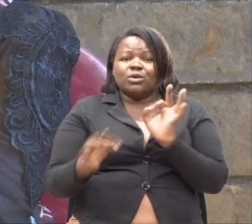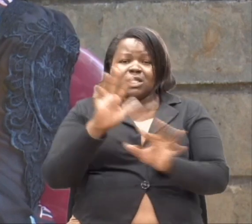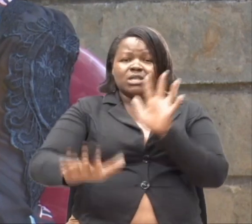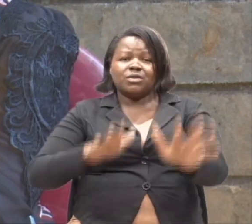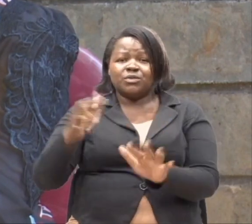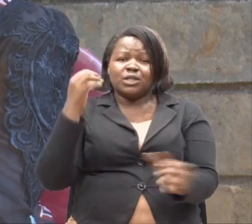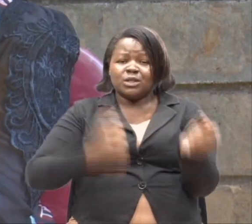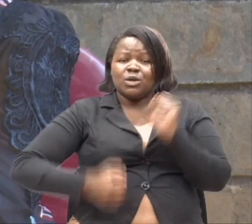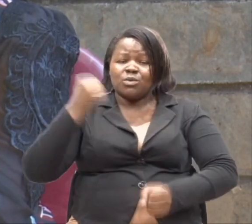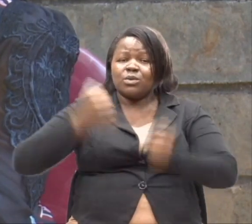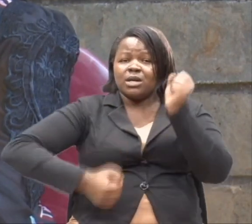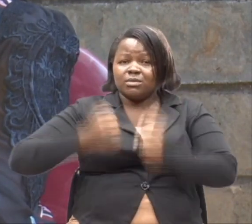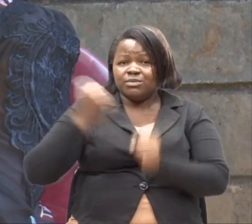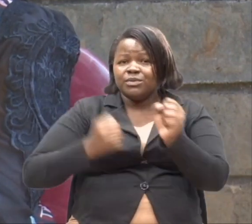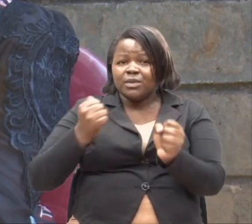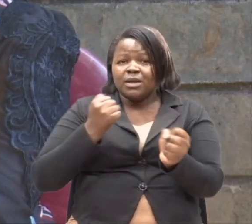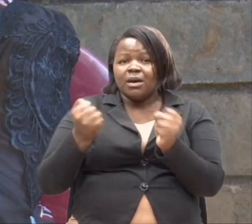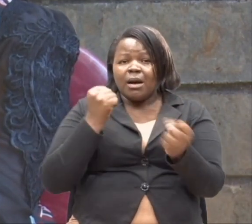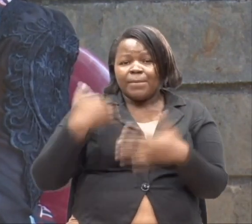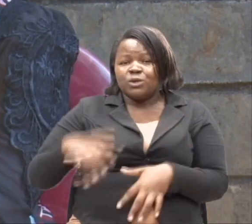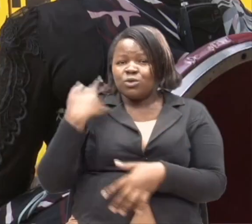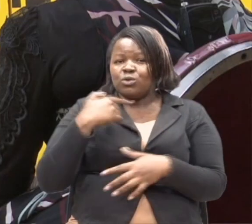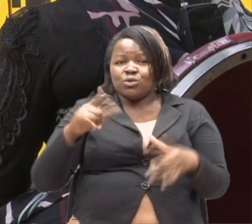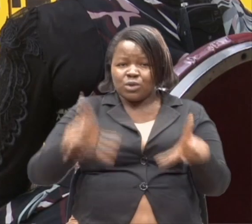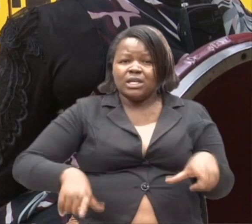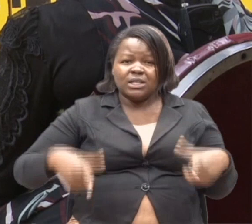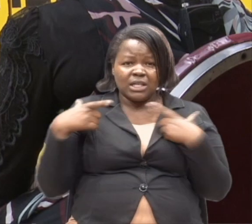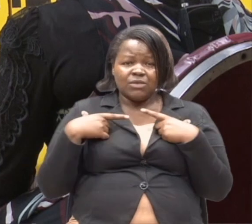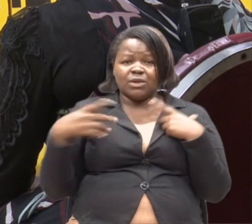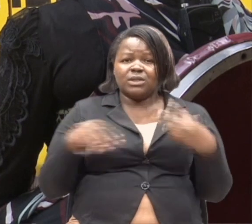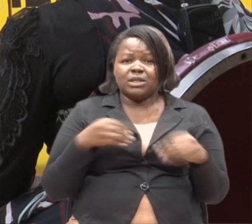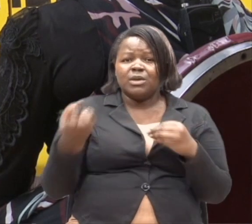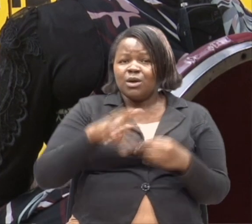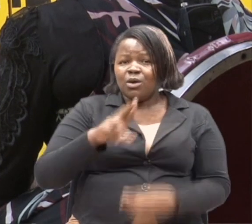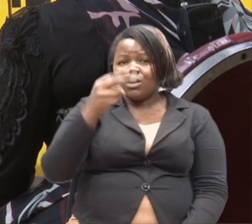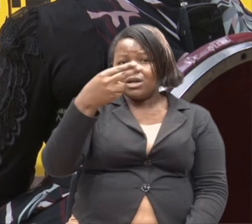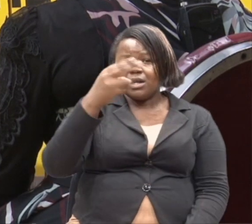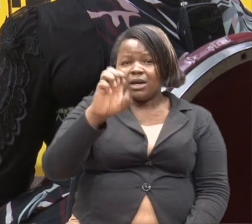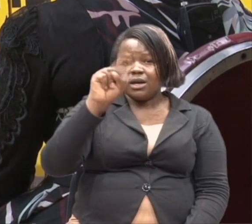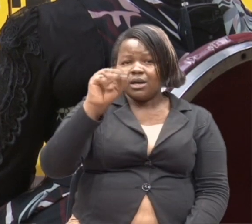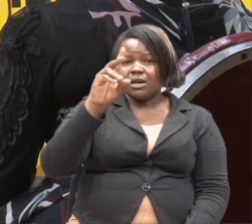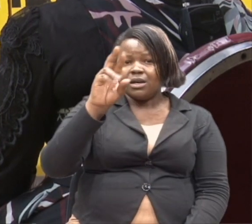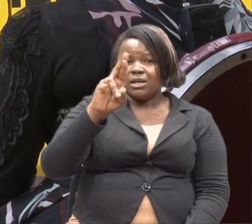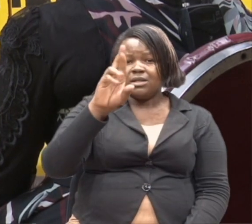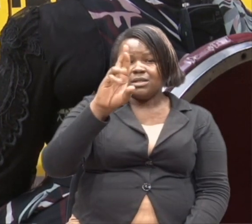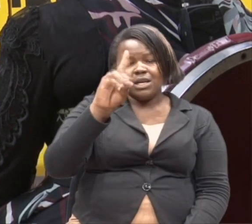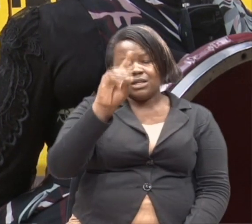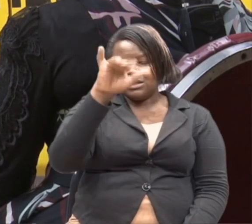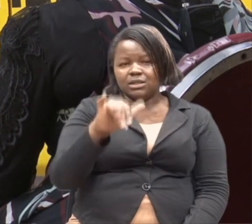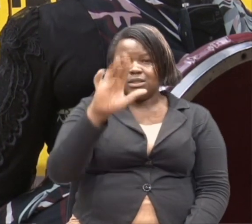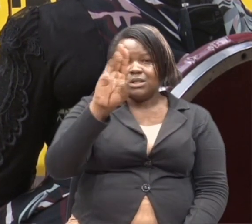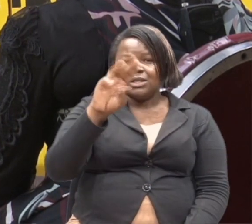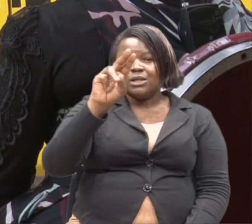atakimbia kama taribei. Ambaye anaisi na ulemavu. Ama Henry wanyoike. Ambaye haoni. Hame lete golden